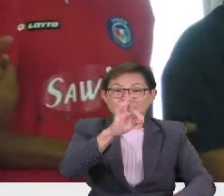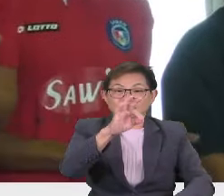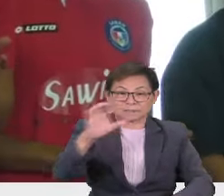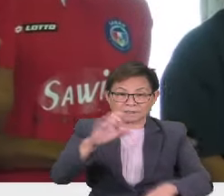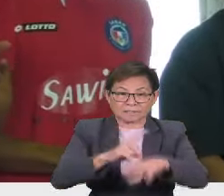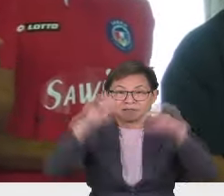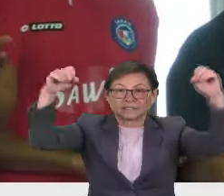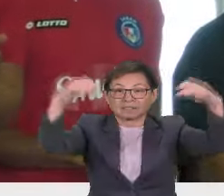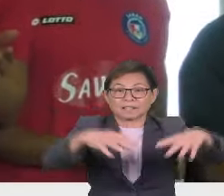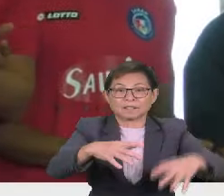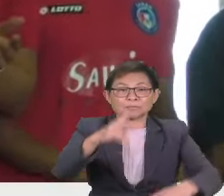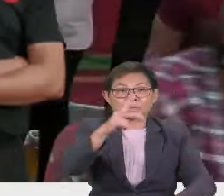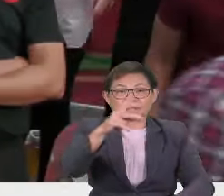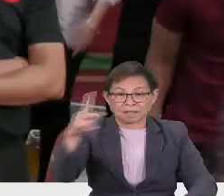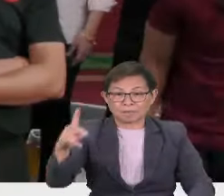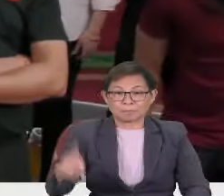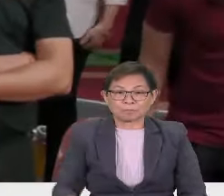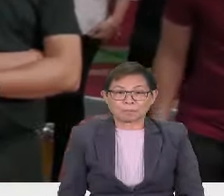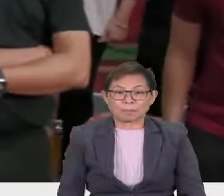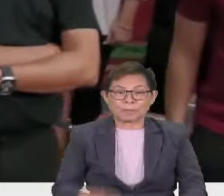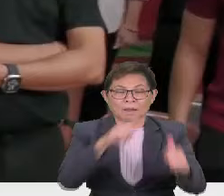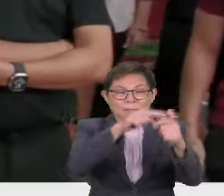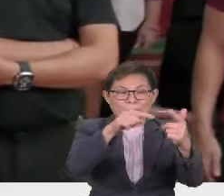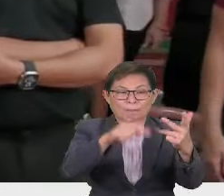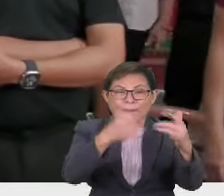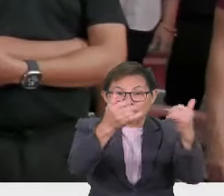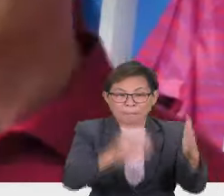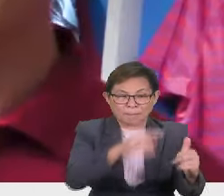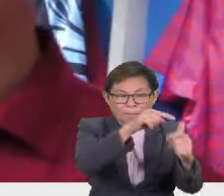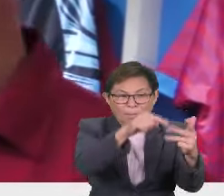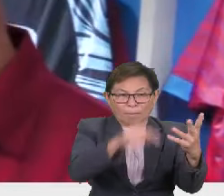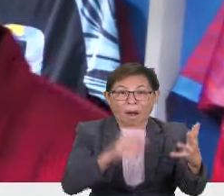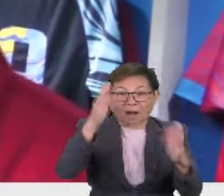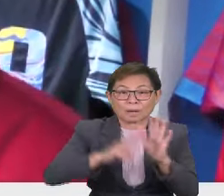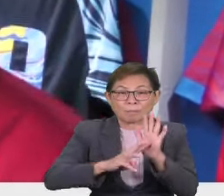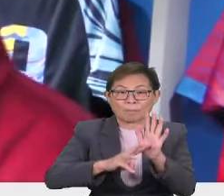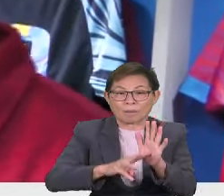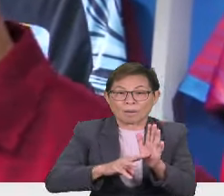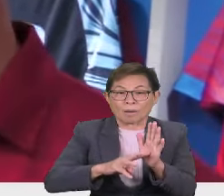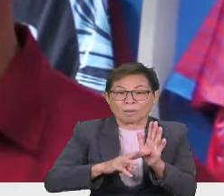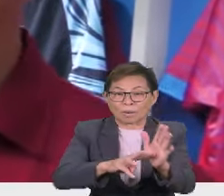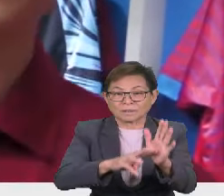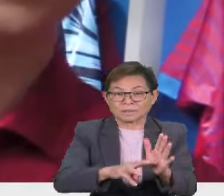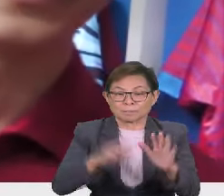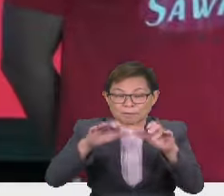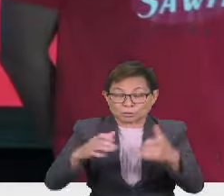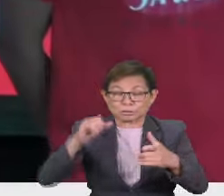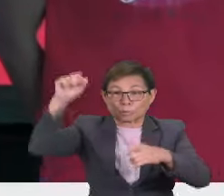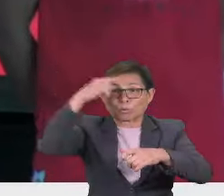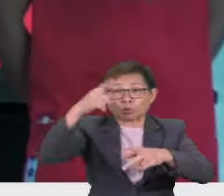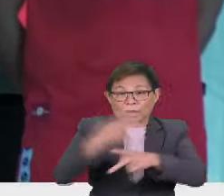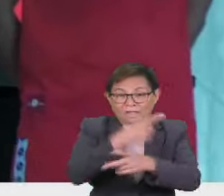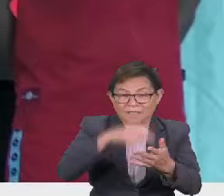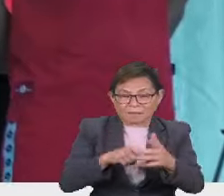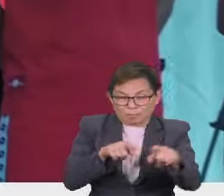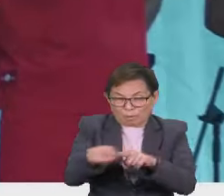Likas, Kota Kinabalu. Antara pemain baharu yang akan membarisi pasukan Sabah untuk musim ini ialah